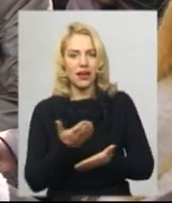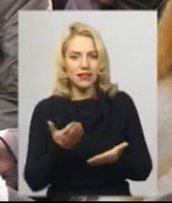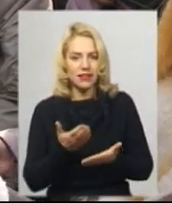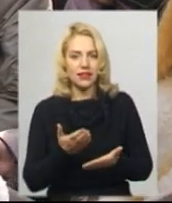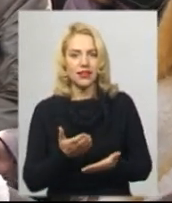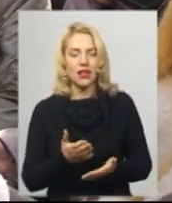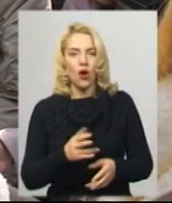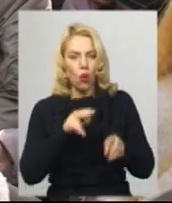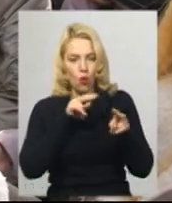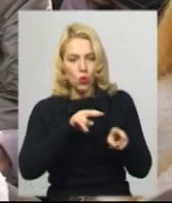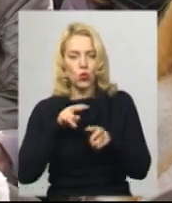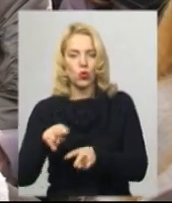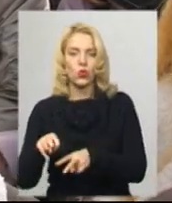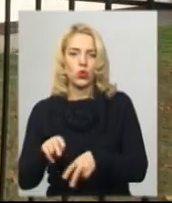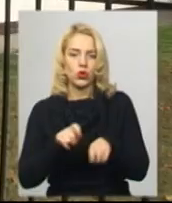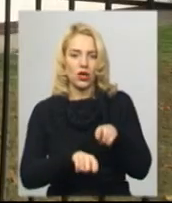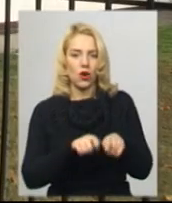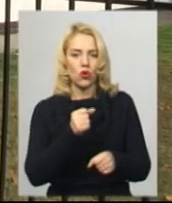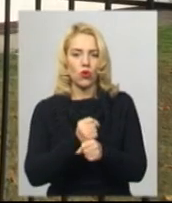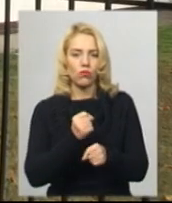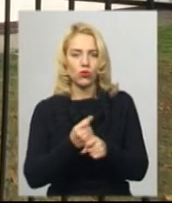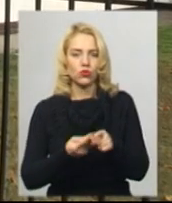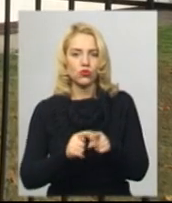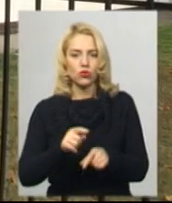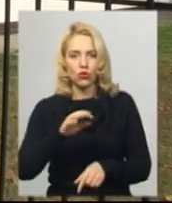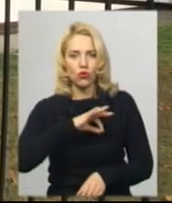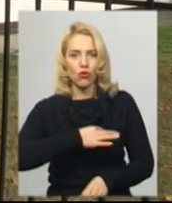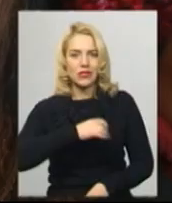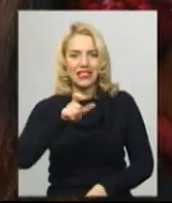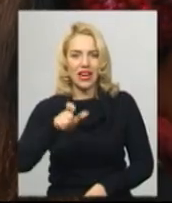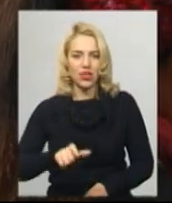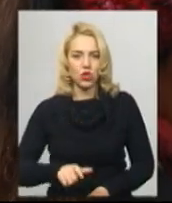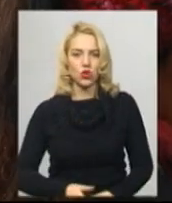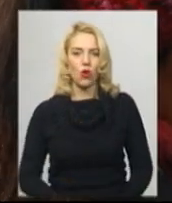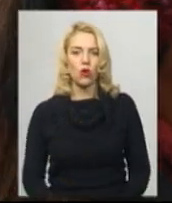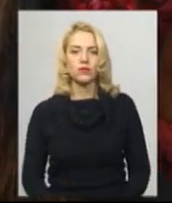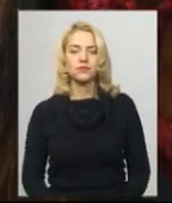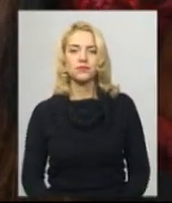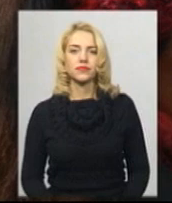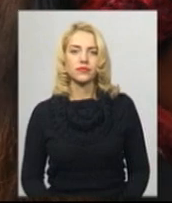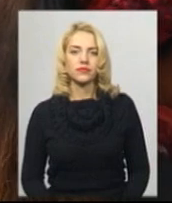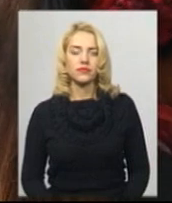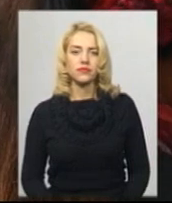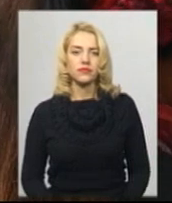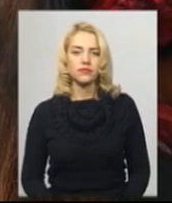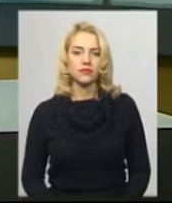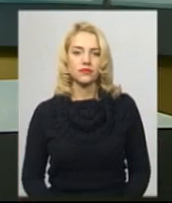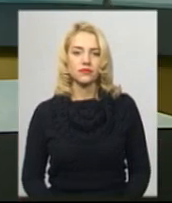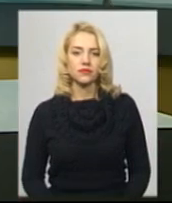контролює роботу цього слідчого. Леся Боровець, Діана Колесник, Олександр Горішевський, новини на Суспільному, Хмельницький.